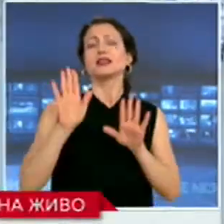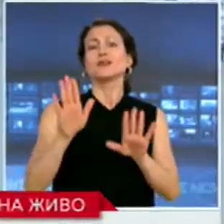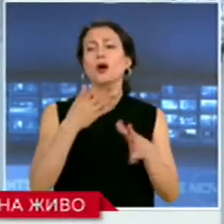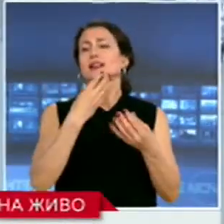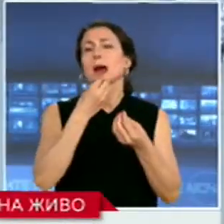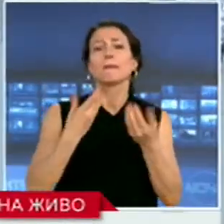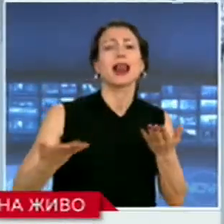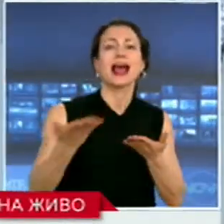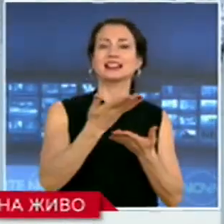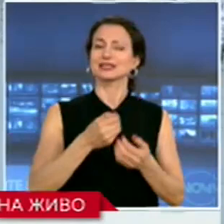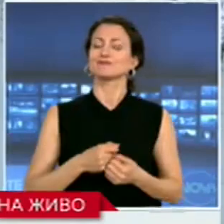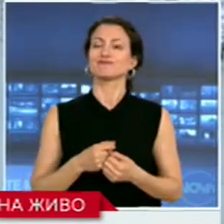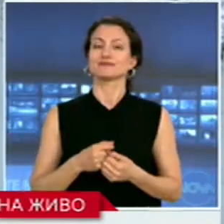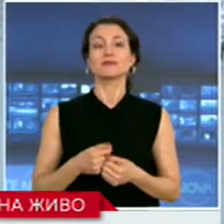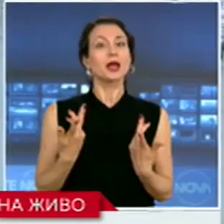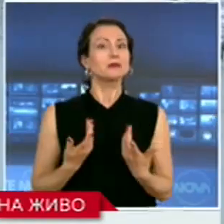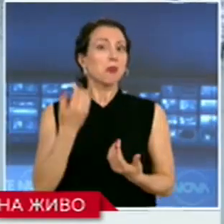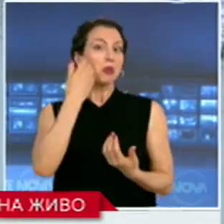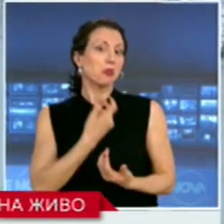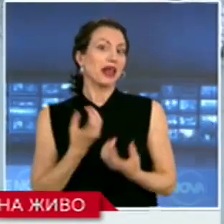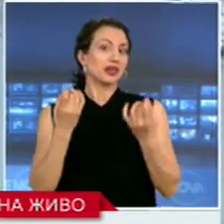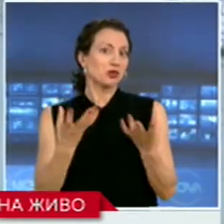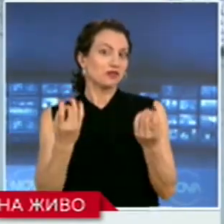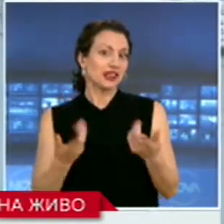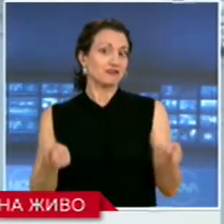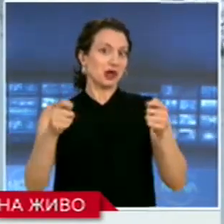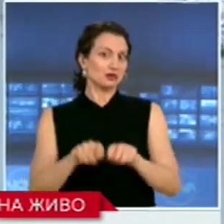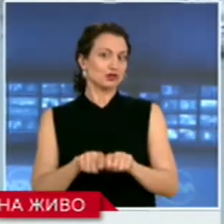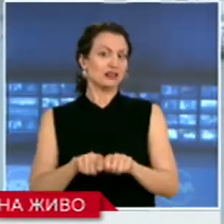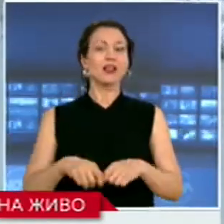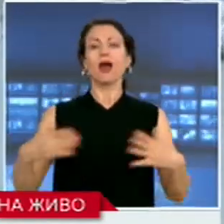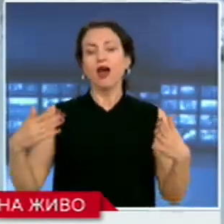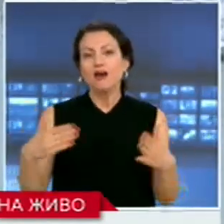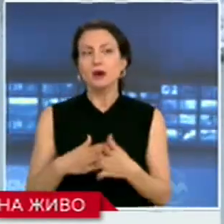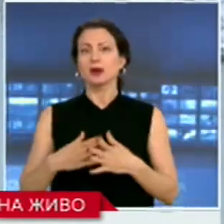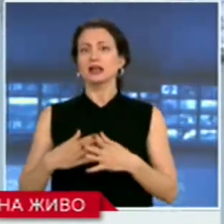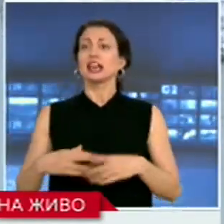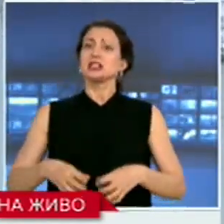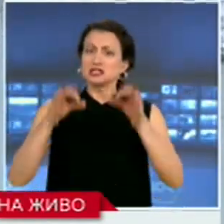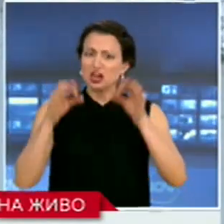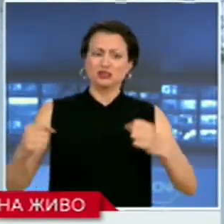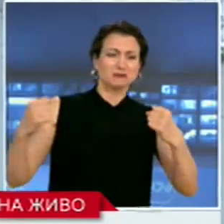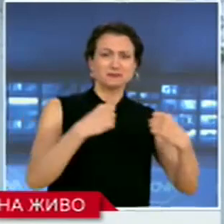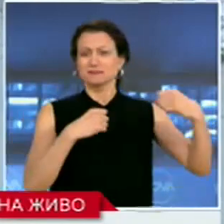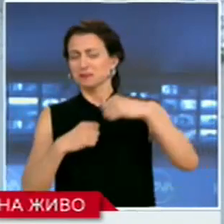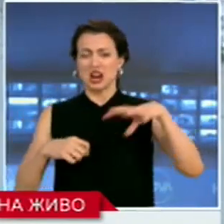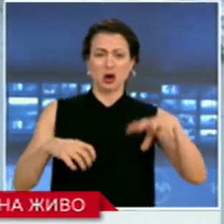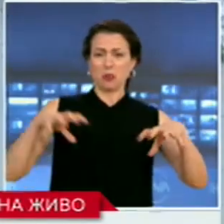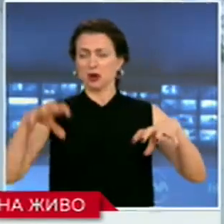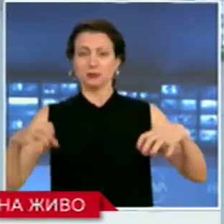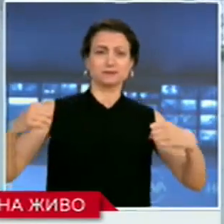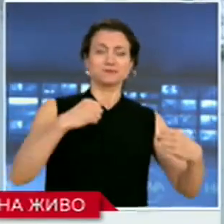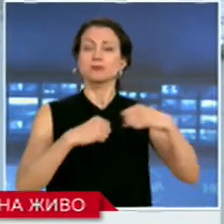И добрата новина в заключение е, че въпреки сериозните сблъси си, които видяхте и през деня и в репортажа,